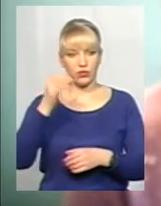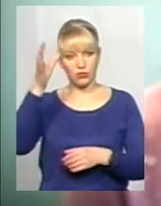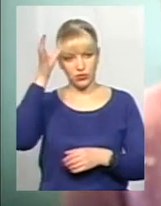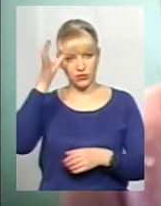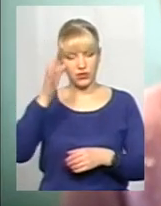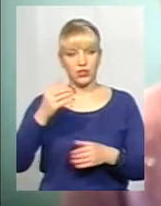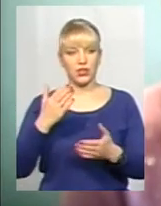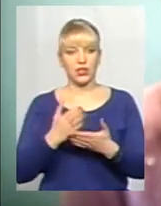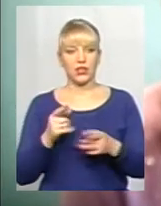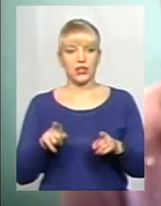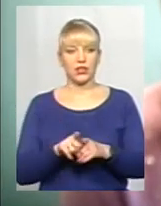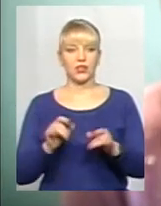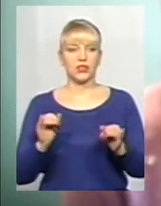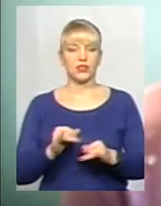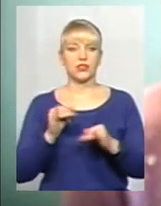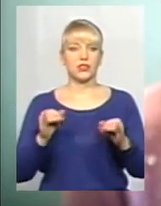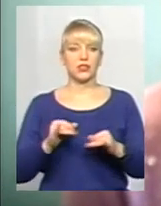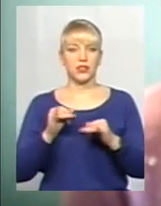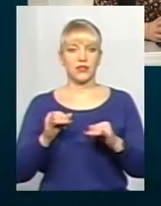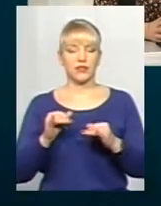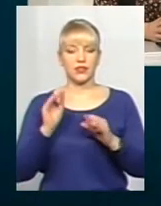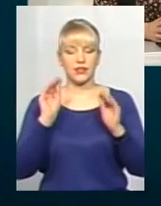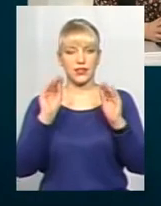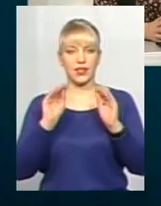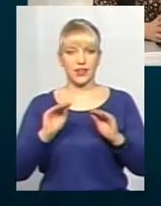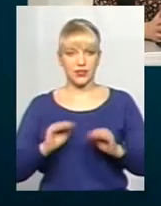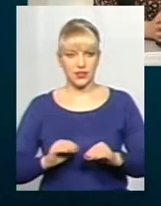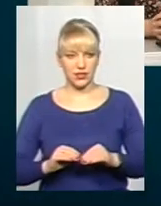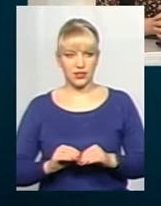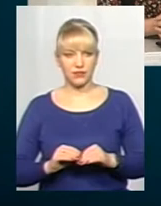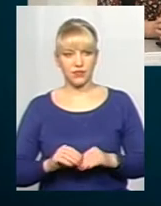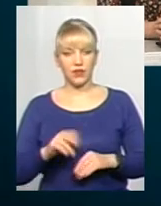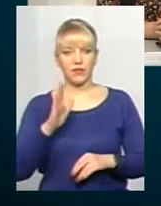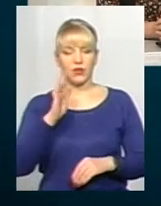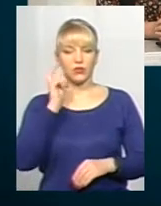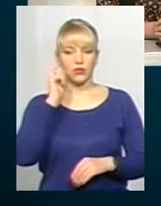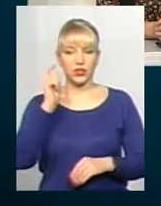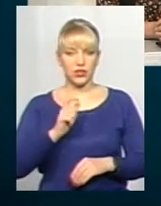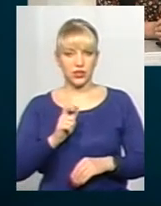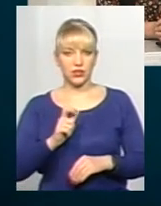дуже цікава, ну і так само і науці, дуже цікава статистика. В Україні